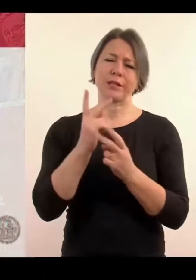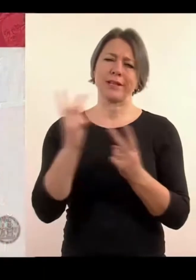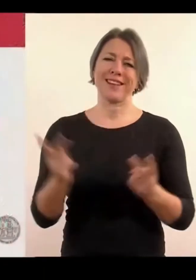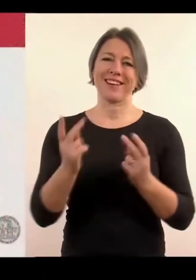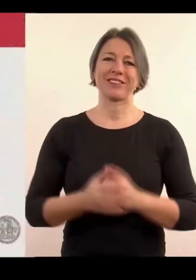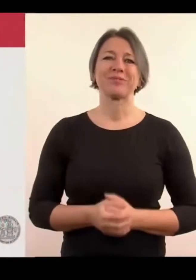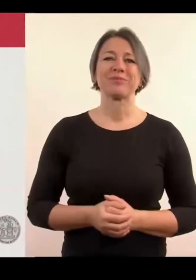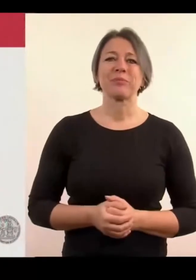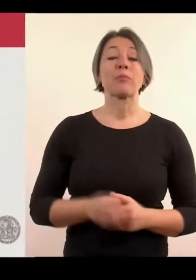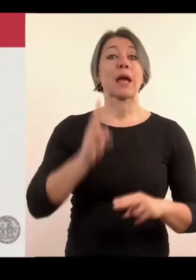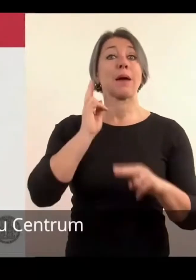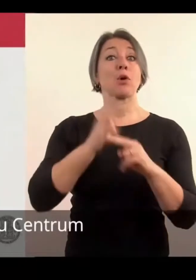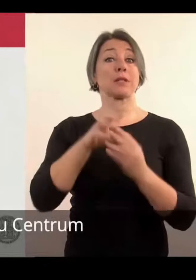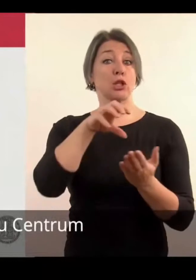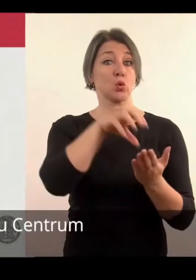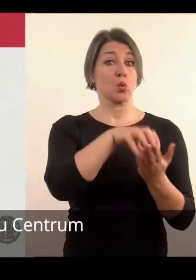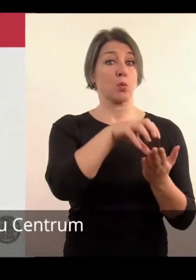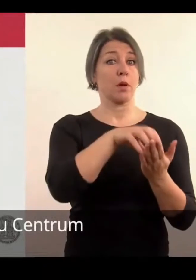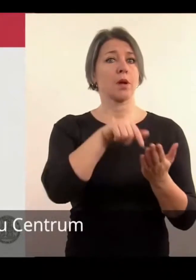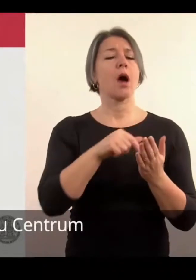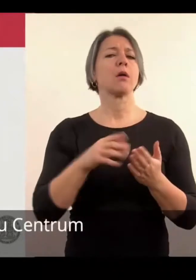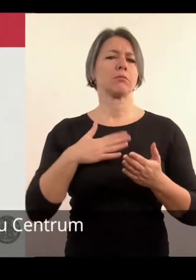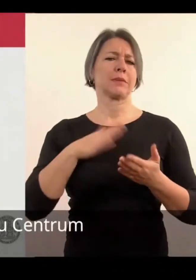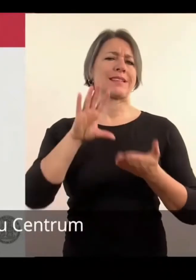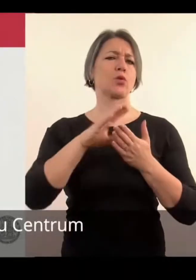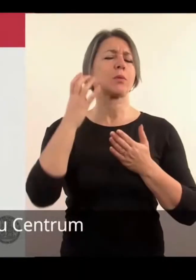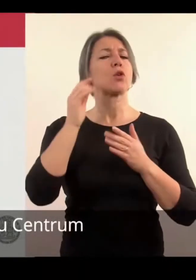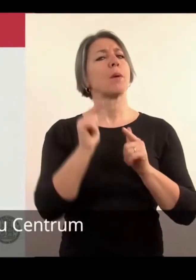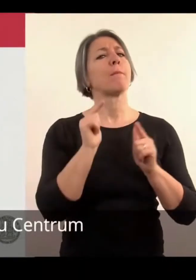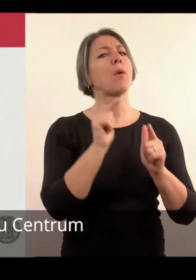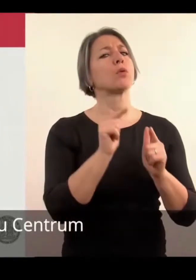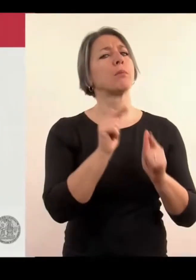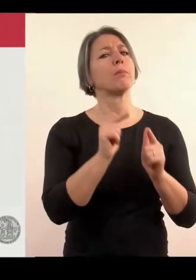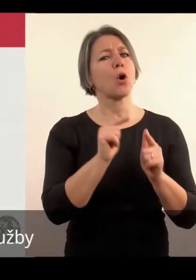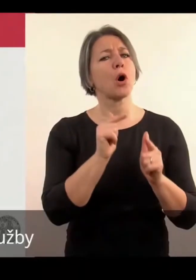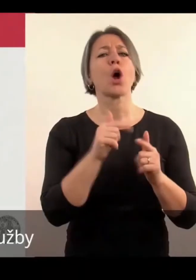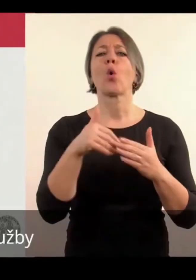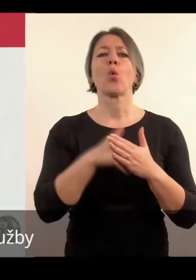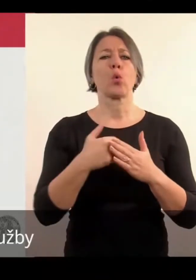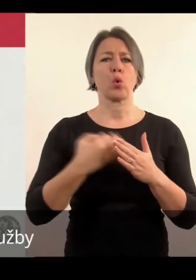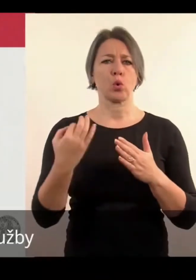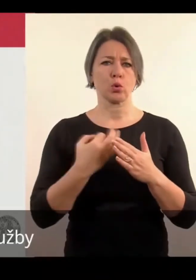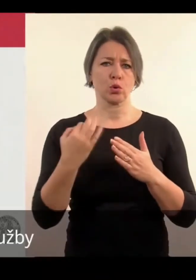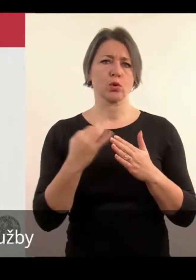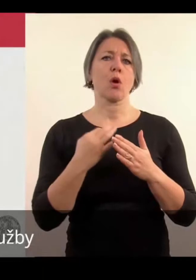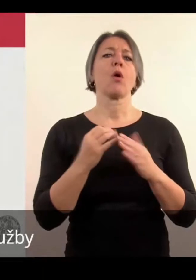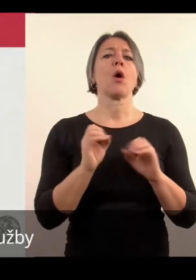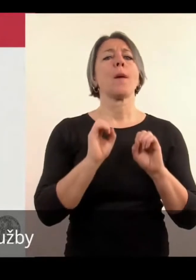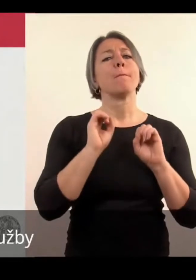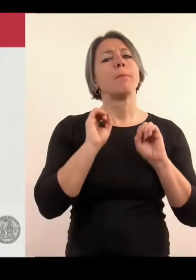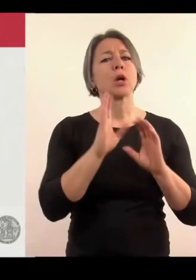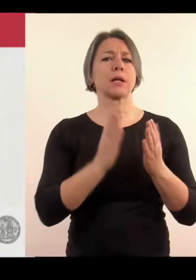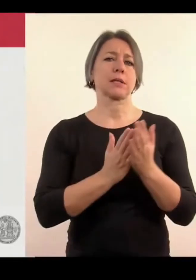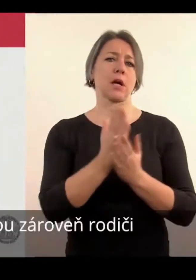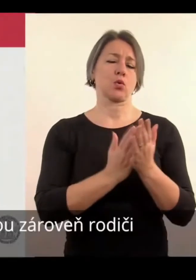Je jednou takovou skupinou, kterou Centrum Karolina podporuje a také eviduje podstvůrné služby pro